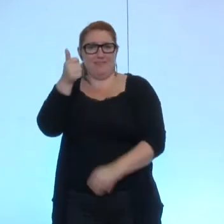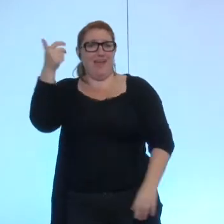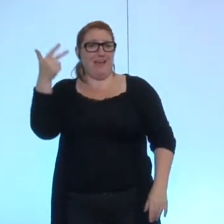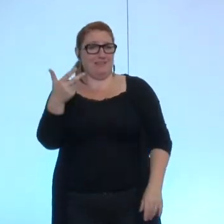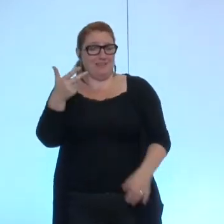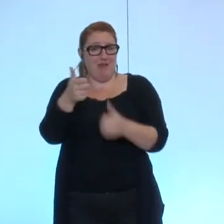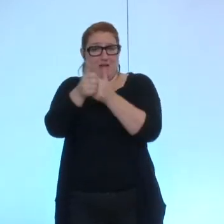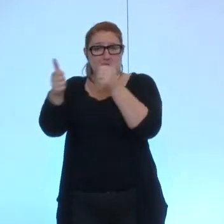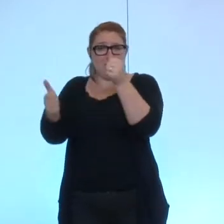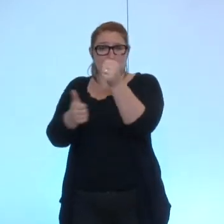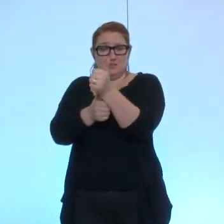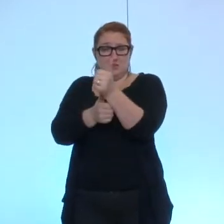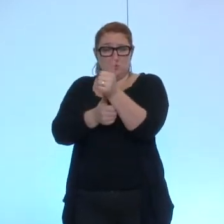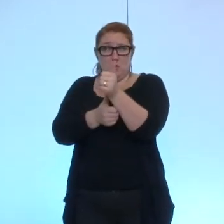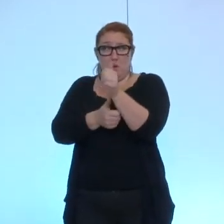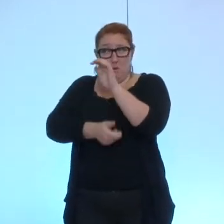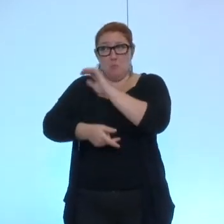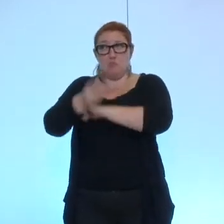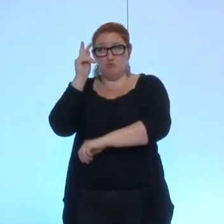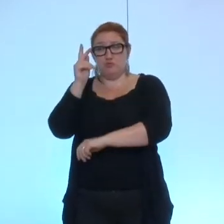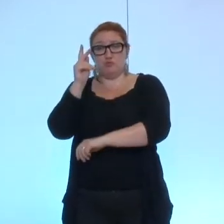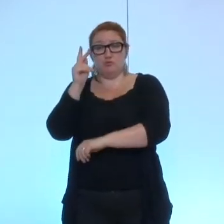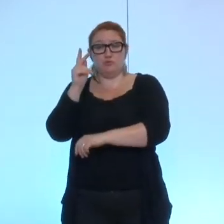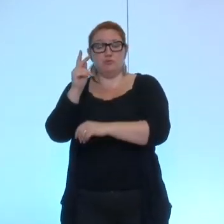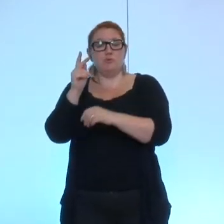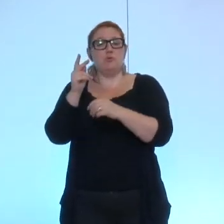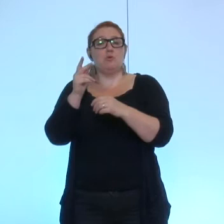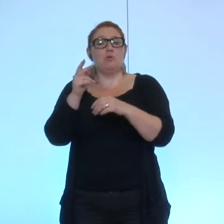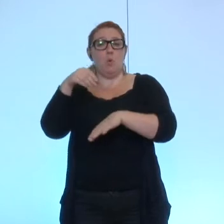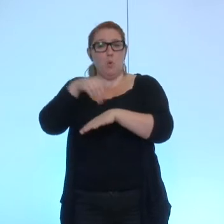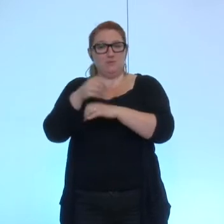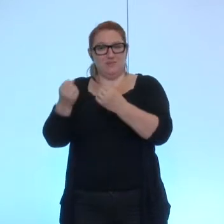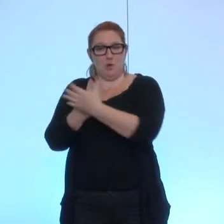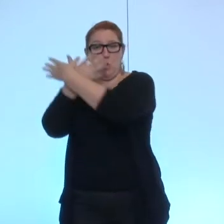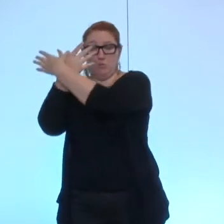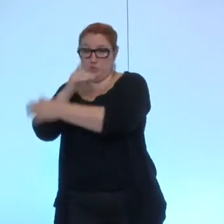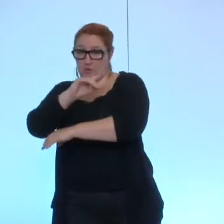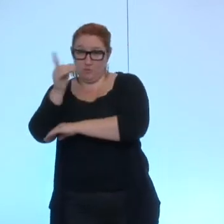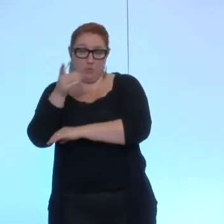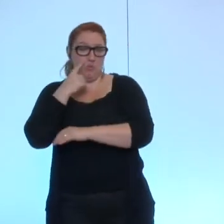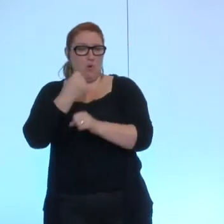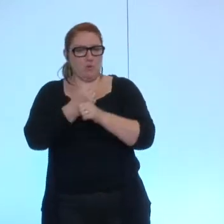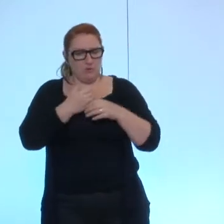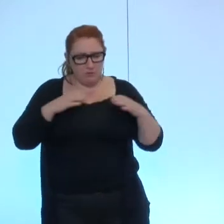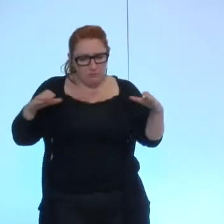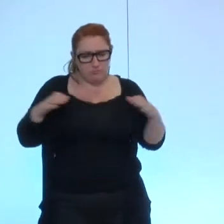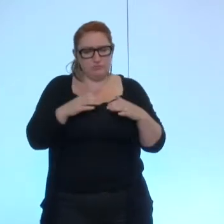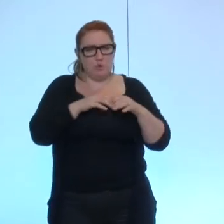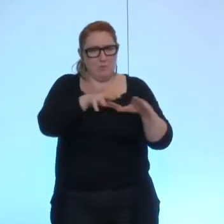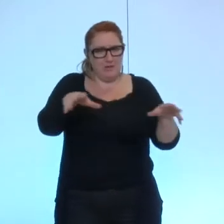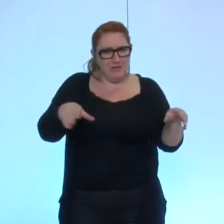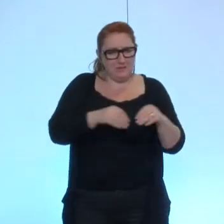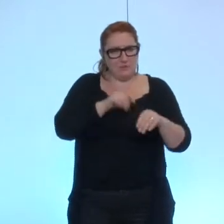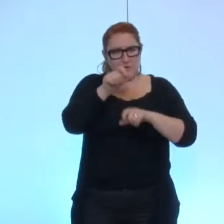adjoints ici plus d'un tiers des adjoints ne sont pas conseillers communautaires parce que nous avons travaillé dans ce travail d'équipe et que les